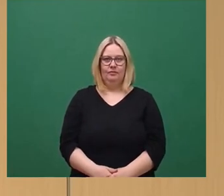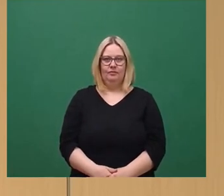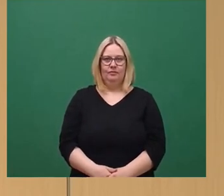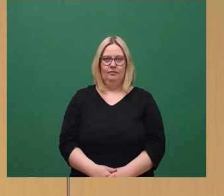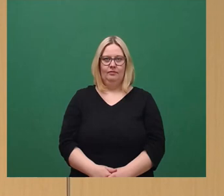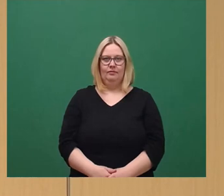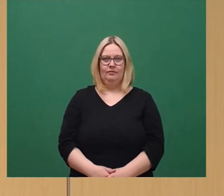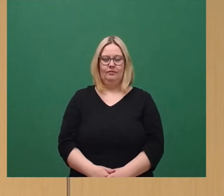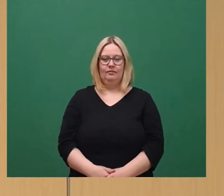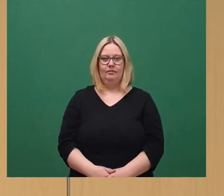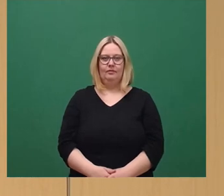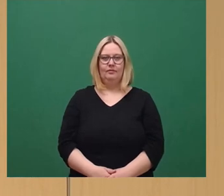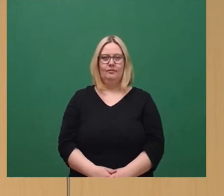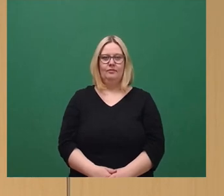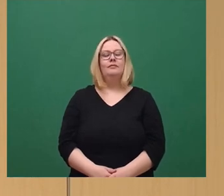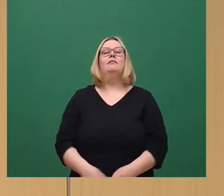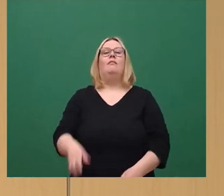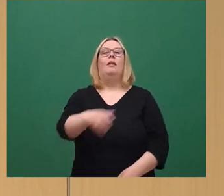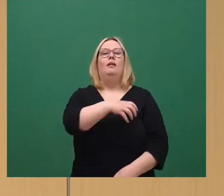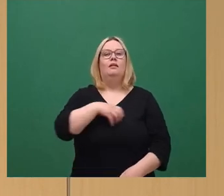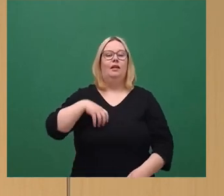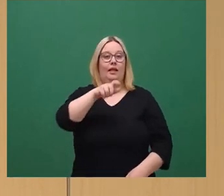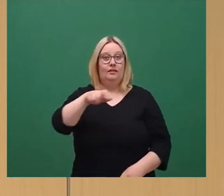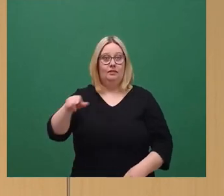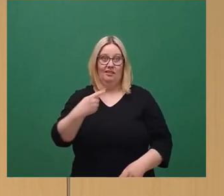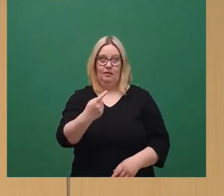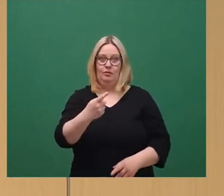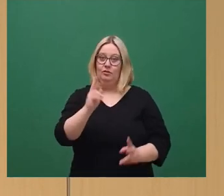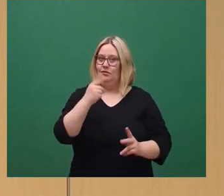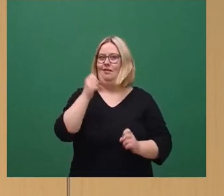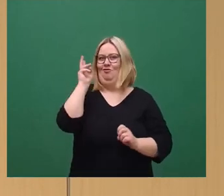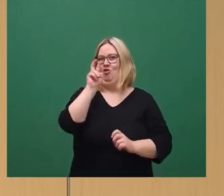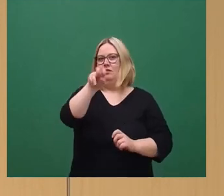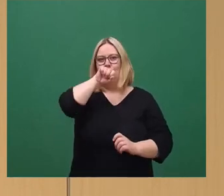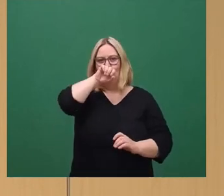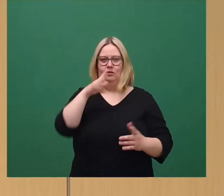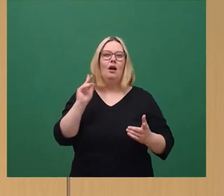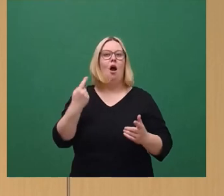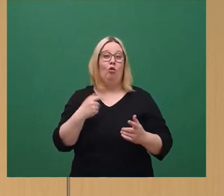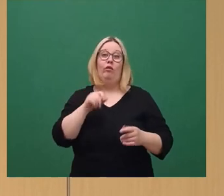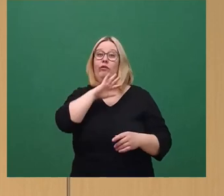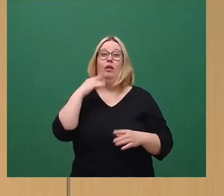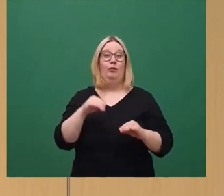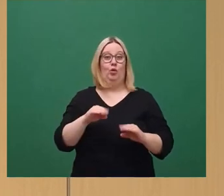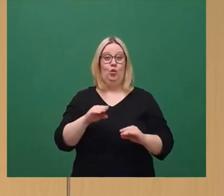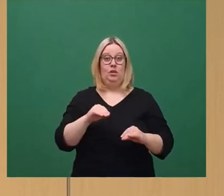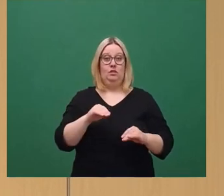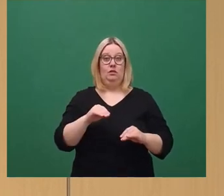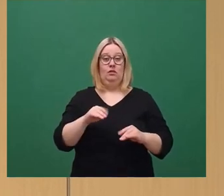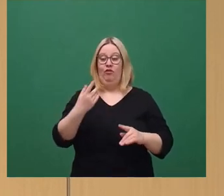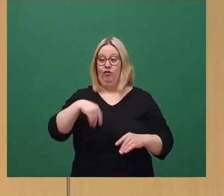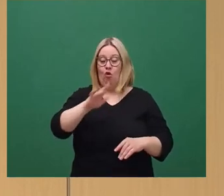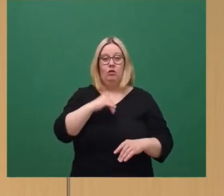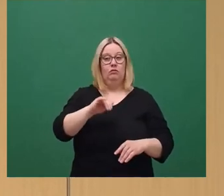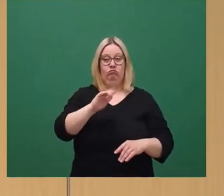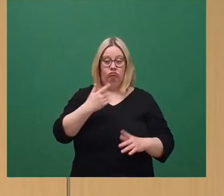Applaus Die Dresdnerinnen und Dresdner lieben nicht nur ihre Straßenbahnen, sondern sie benutzen sie auch. Ein Fünftel aller Wege in